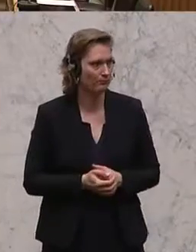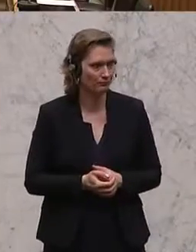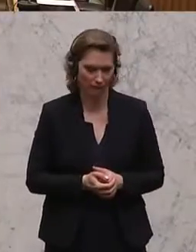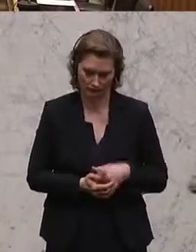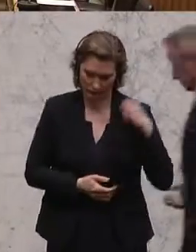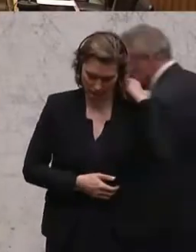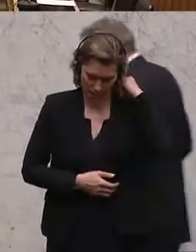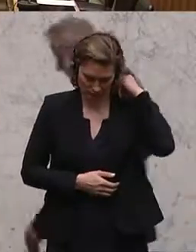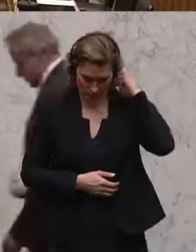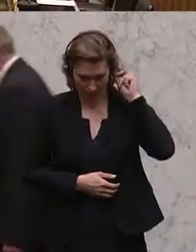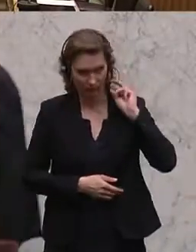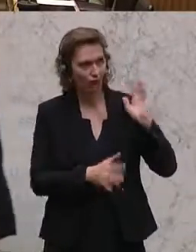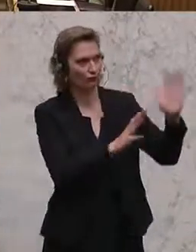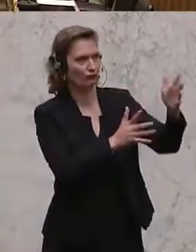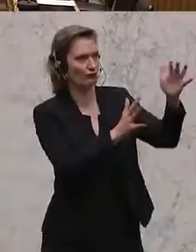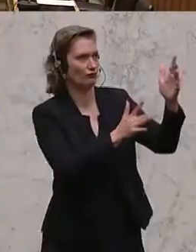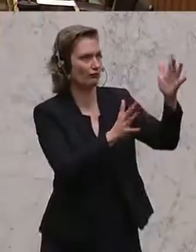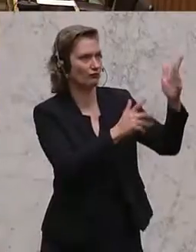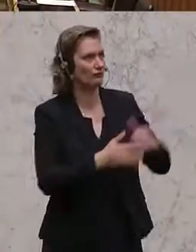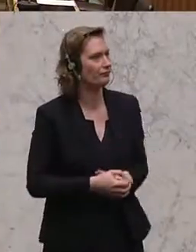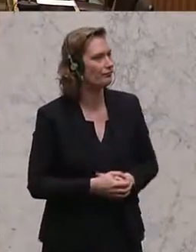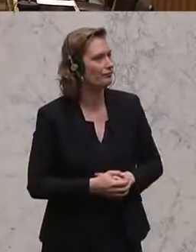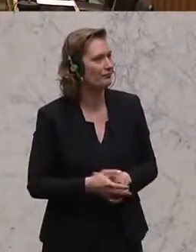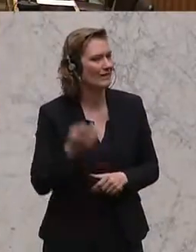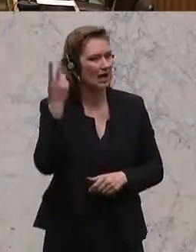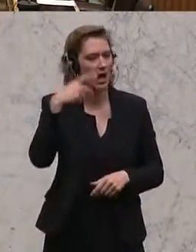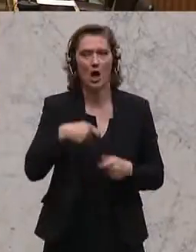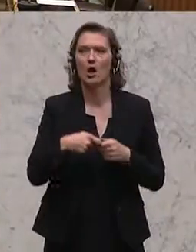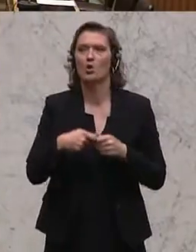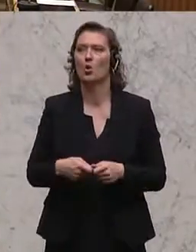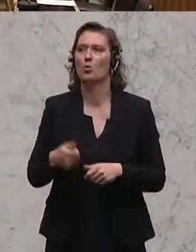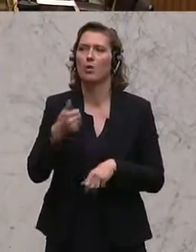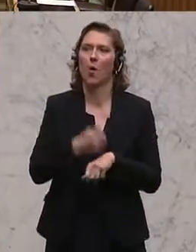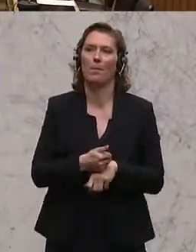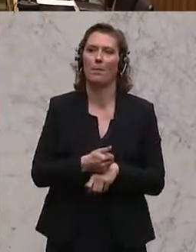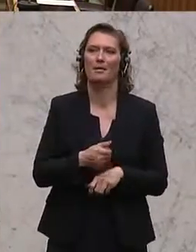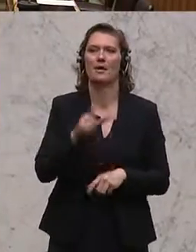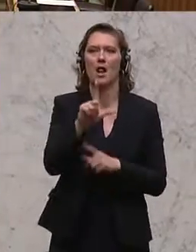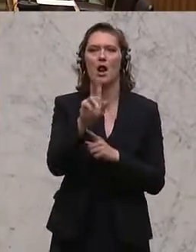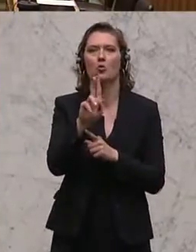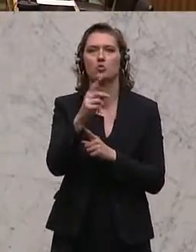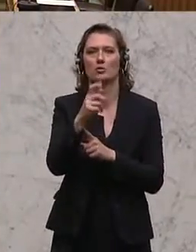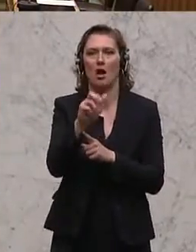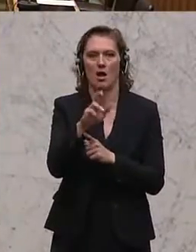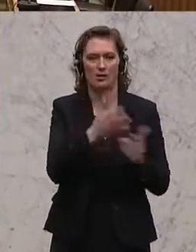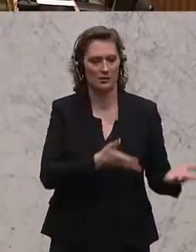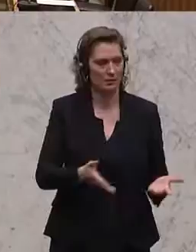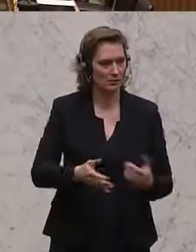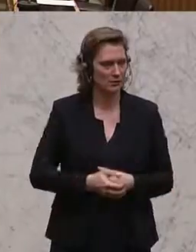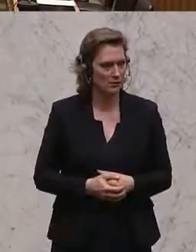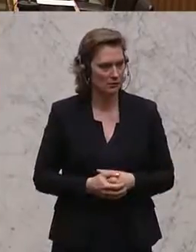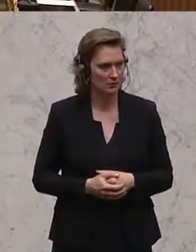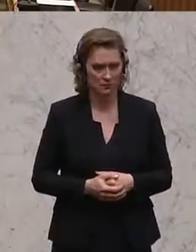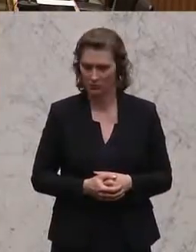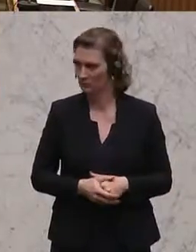Margit Kraker sei nur die zweitbeste Lösung als Rechnungshofpräsidentin, so Elmar Mayer, Rechnungshofsprecher der SPÖ. Dennoch werde